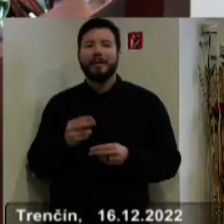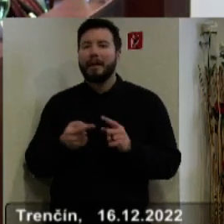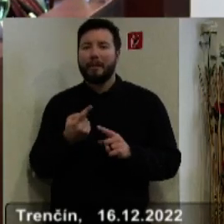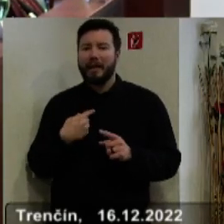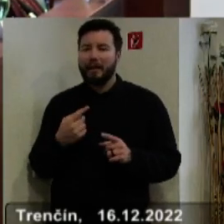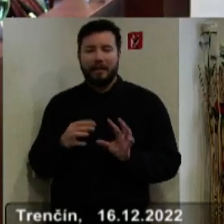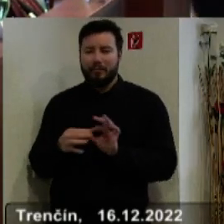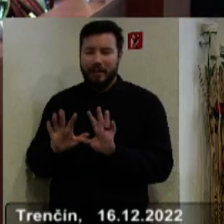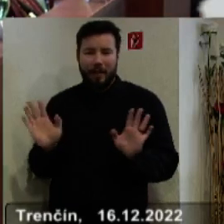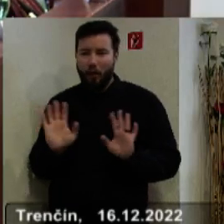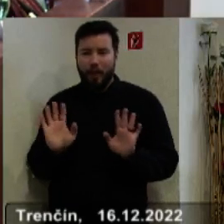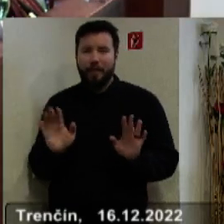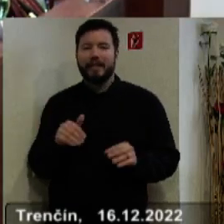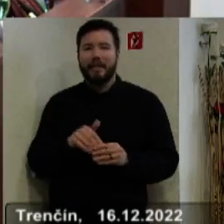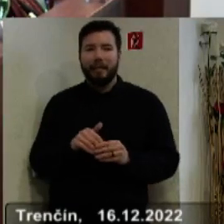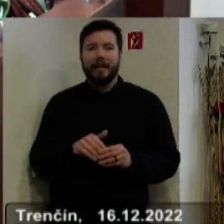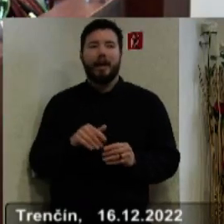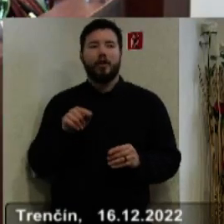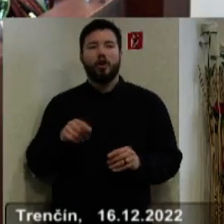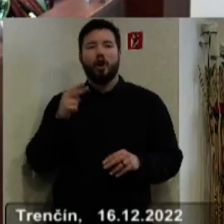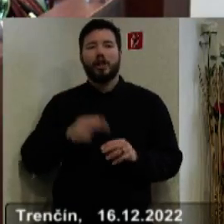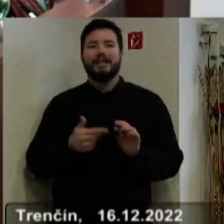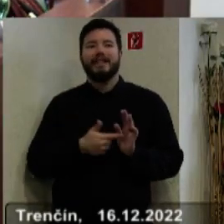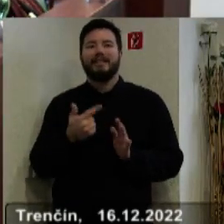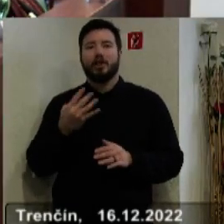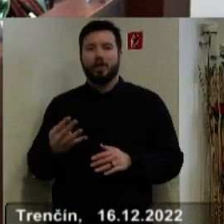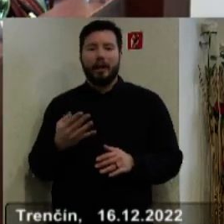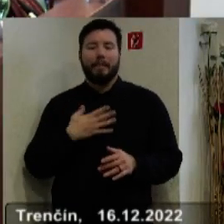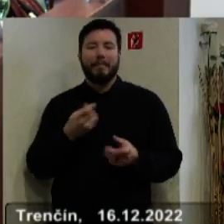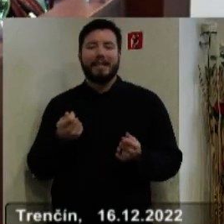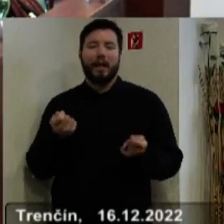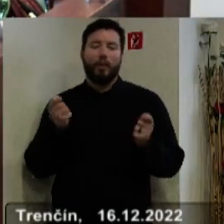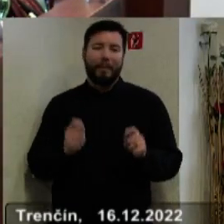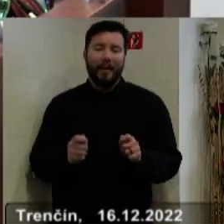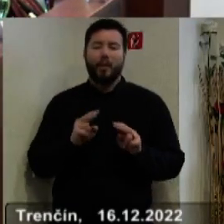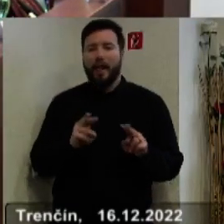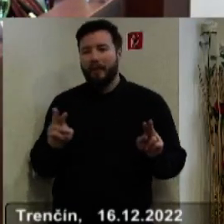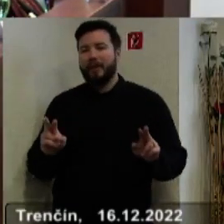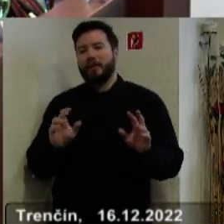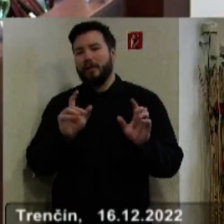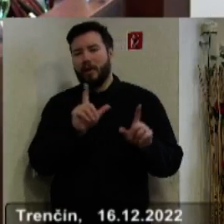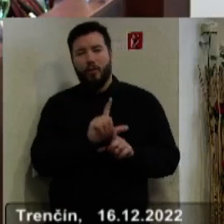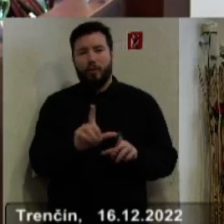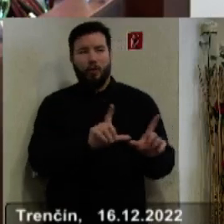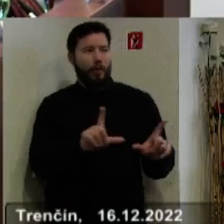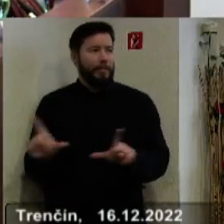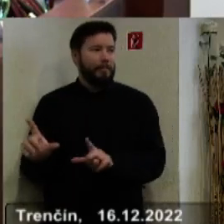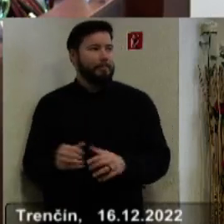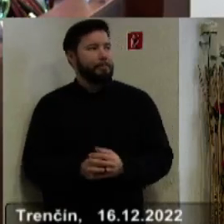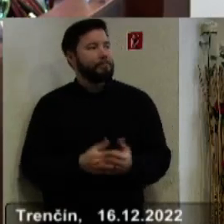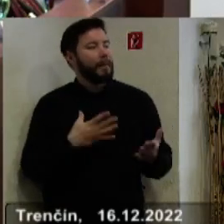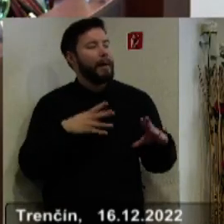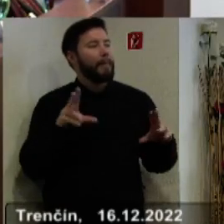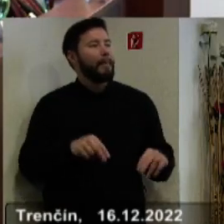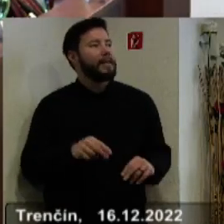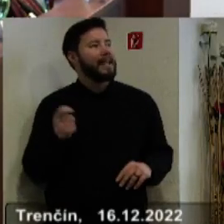aspoň toto máme zastabilizované do konca roku 2024 ceny plínu a elektriny. Pán podpredseda Trstenský,